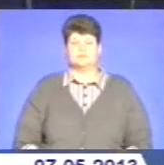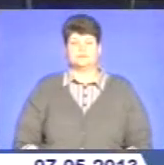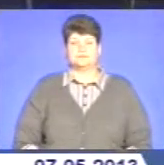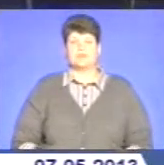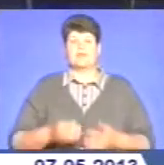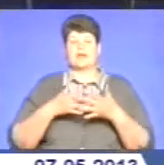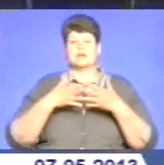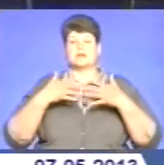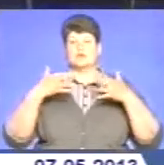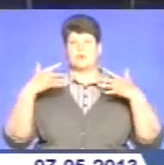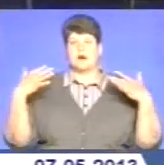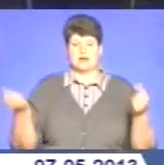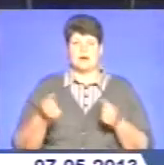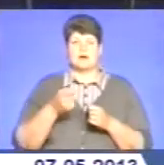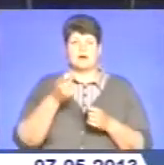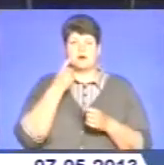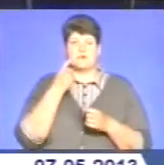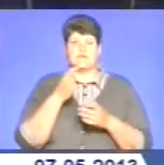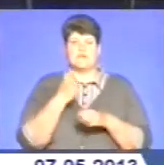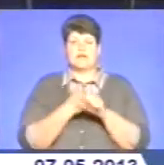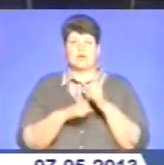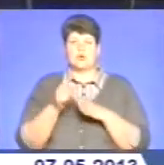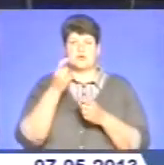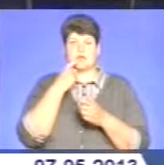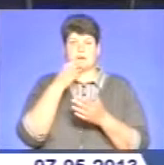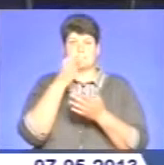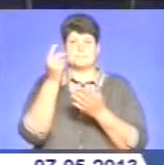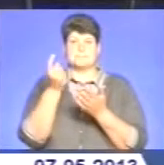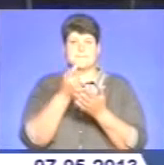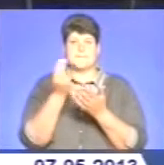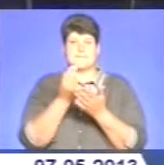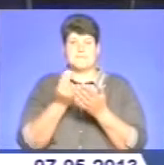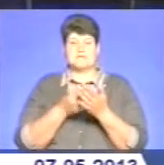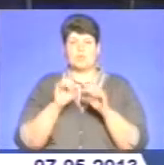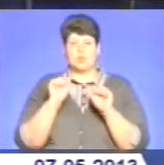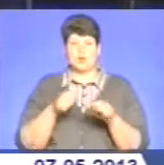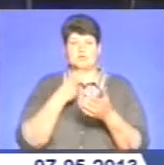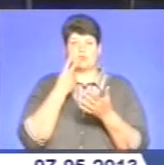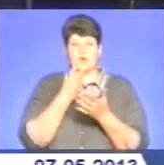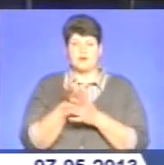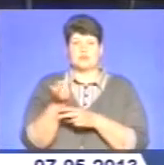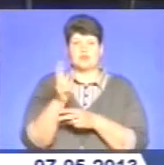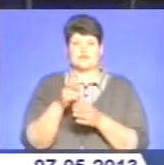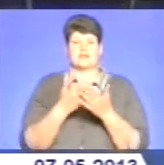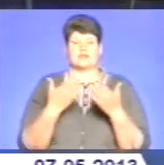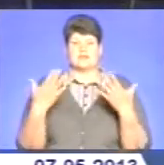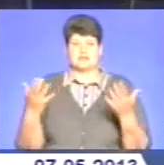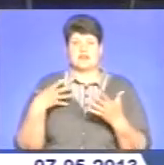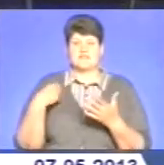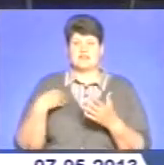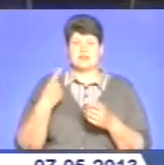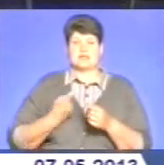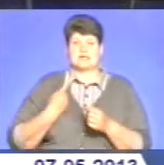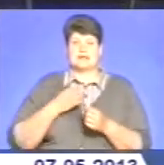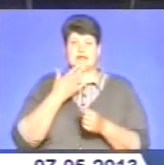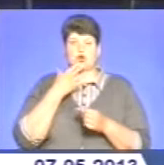Різнобарв'я великодніх писанок, ляльок-мотанок, вишиванок та живописних полотен можна побачити, відвідавши виставку робіт львівських майстрів